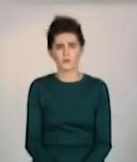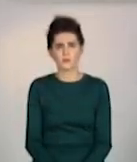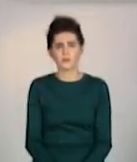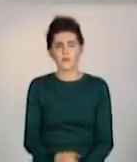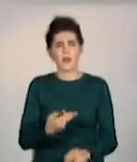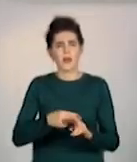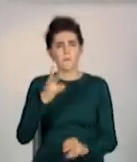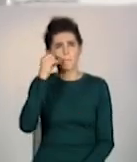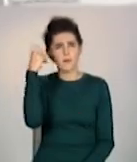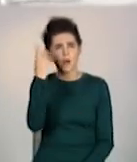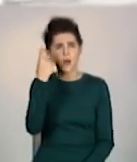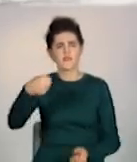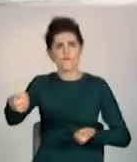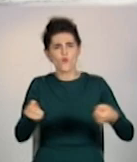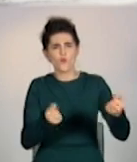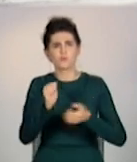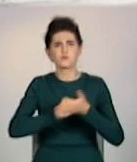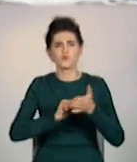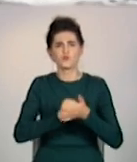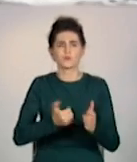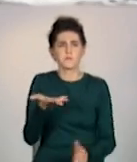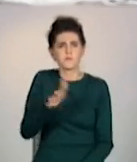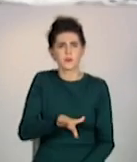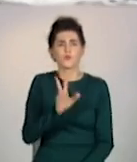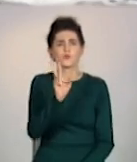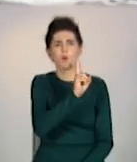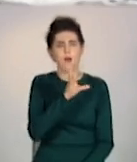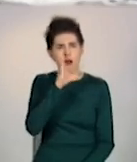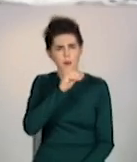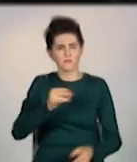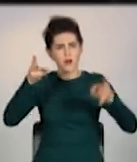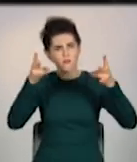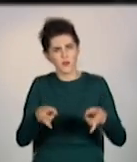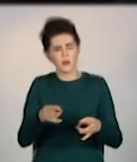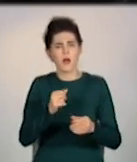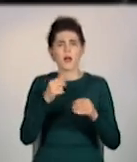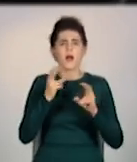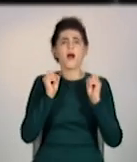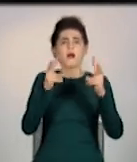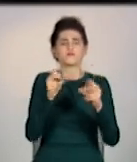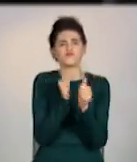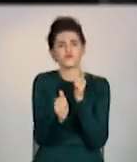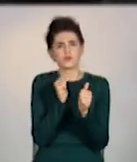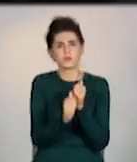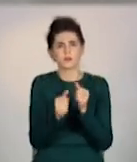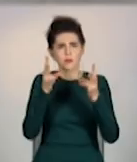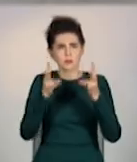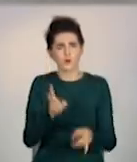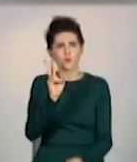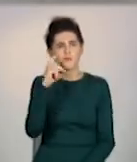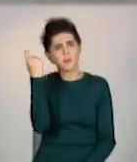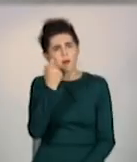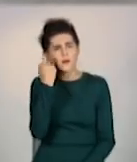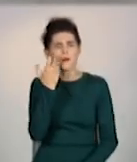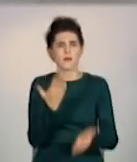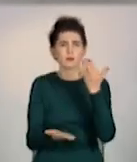Нетверезі водіїв. ТОП-5 причин, через які стаються аварії. Як часто автівками керують шофери на підпитку та